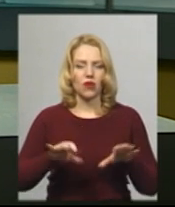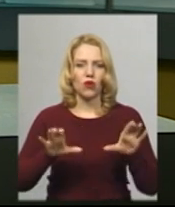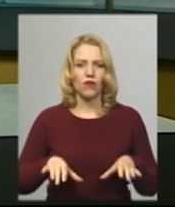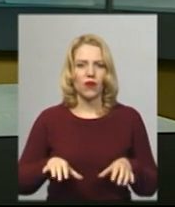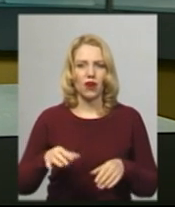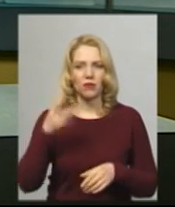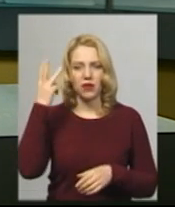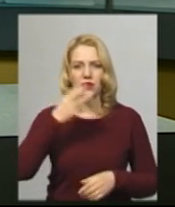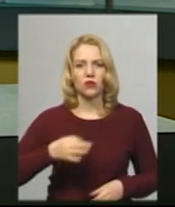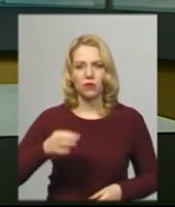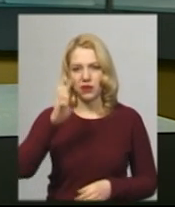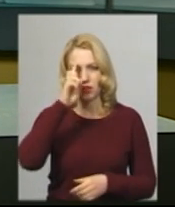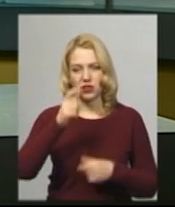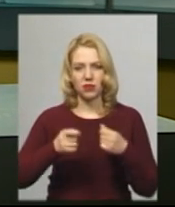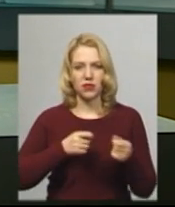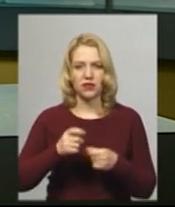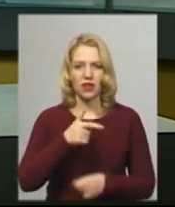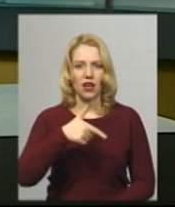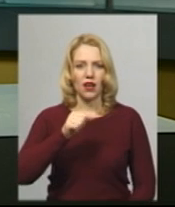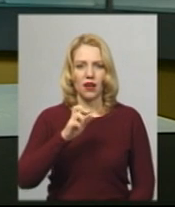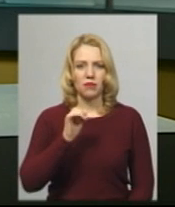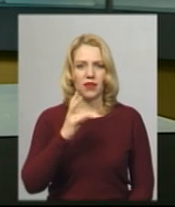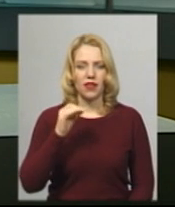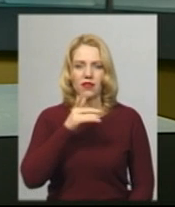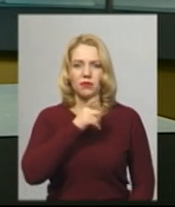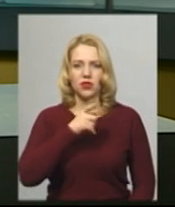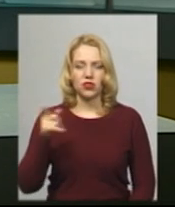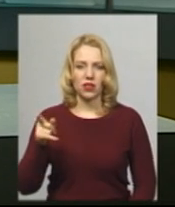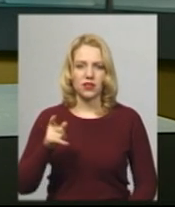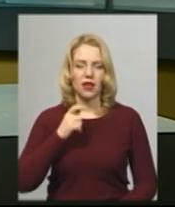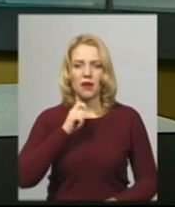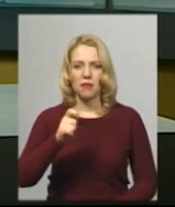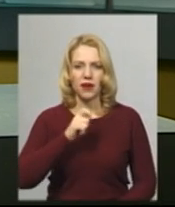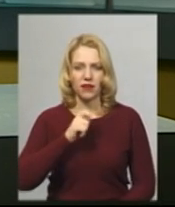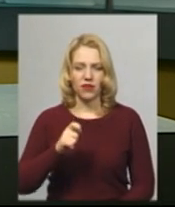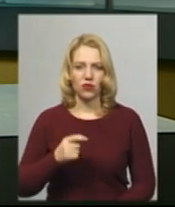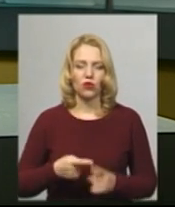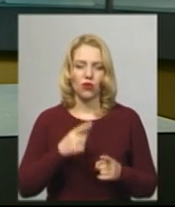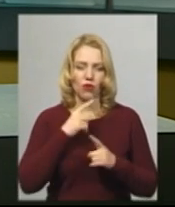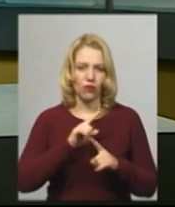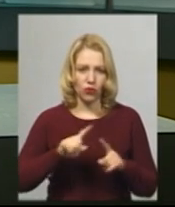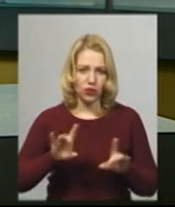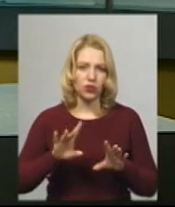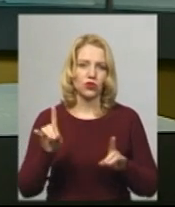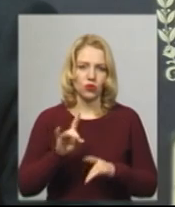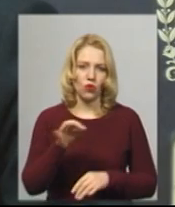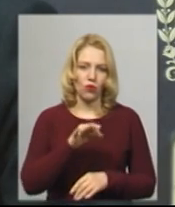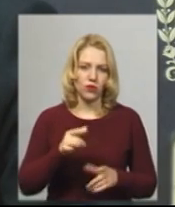облдержадміністрації Дмитро Габінет. Під час брифінгу для журналістів. Додав, область готова до боротьби з вірусом.